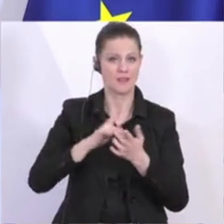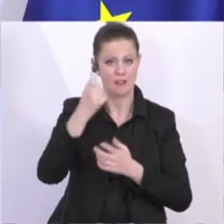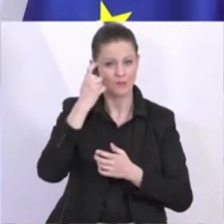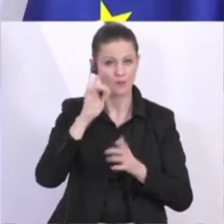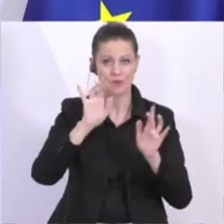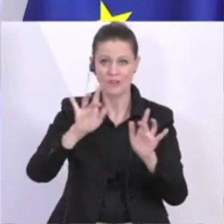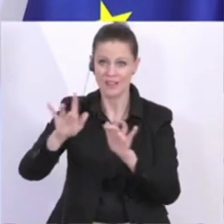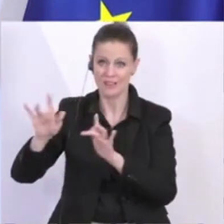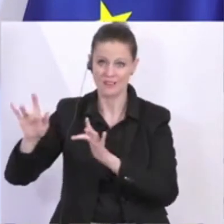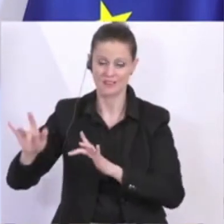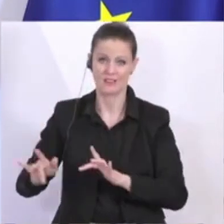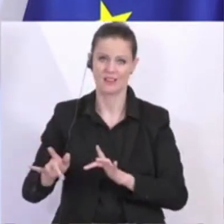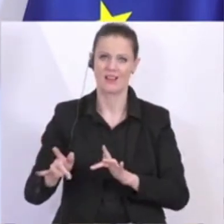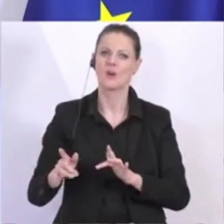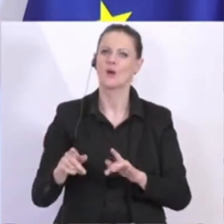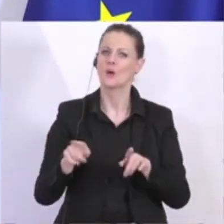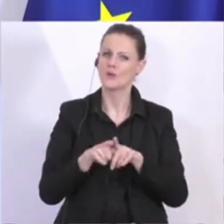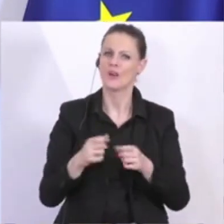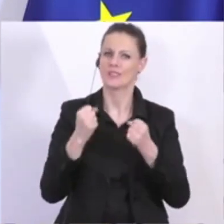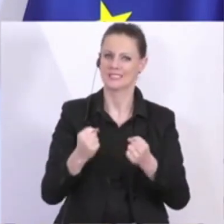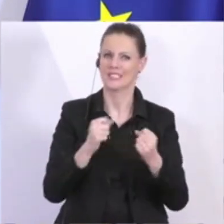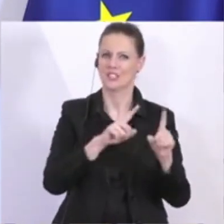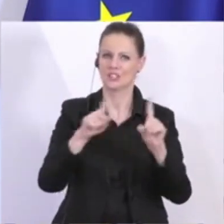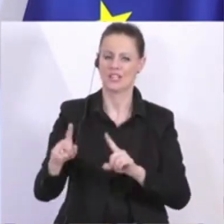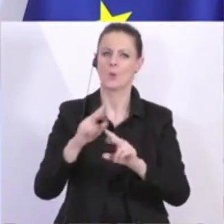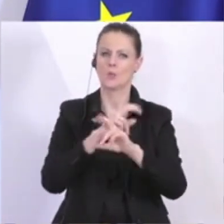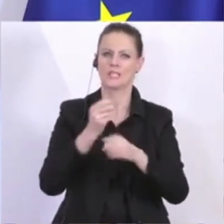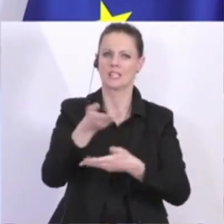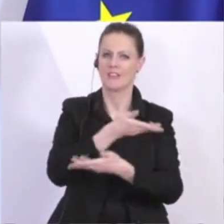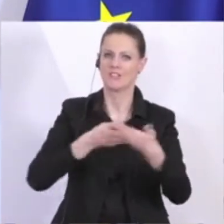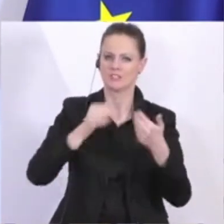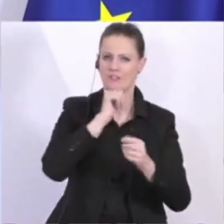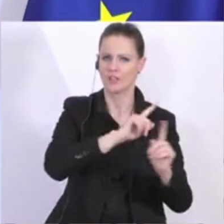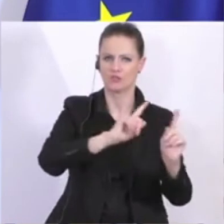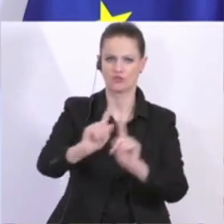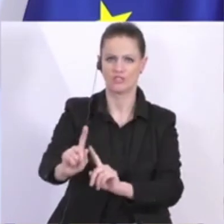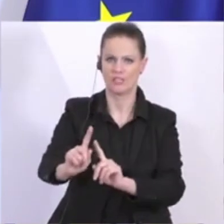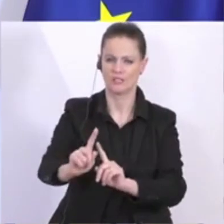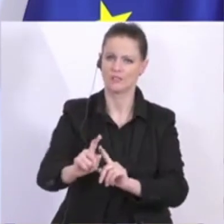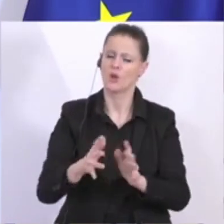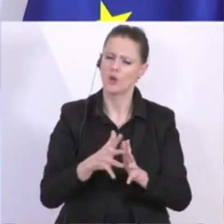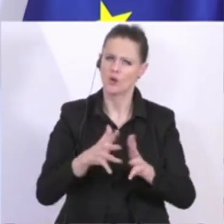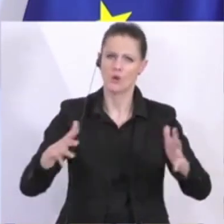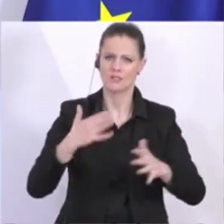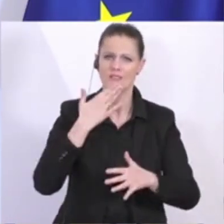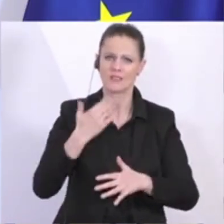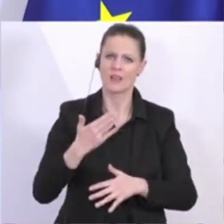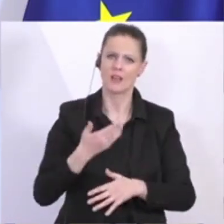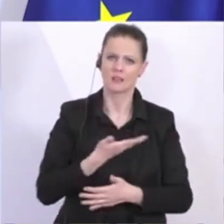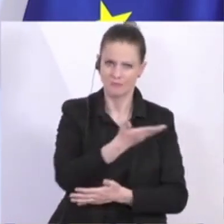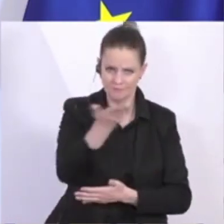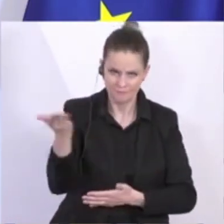sicherstellen, dass die österreichische Wirtschaft nicht zur Gänze zum Stillstand kommt. Mein großer Dank an Sie alle.